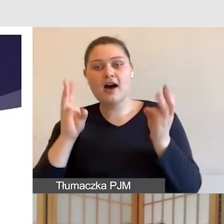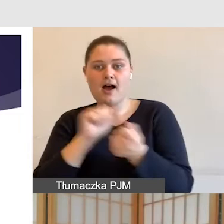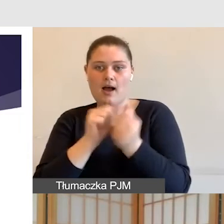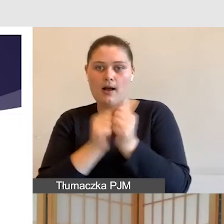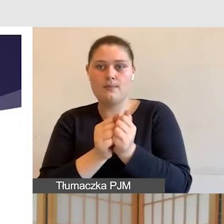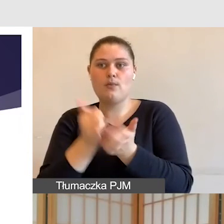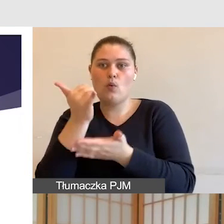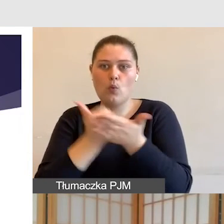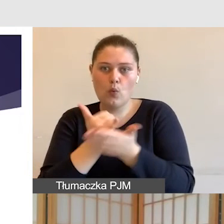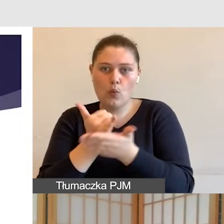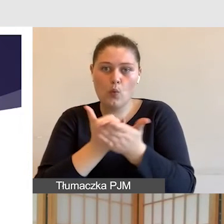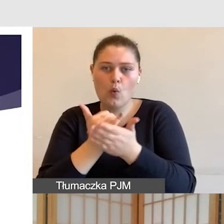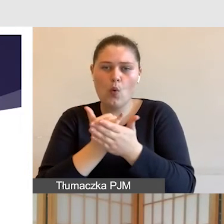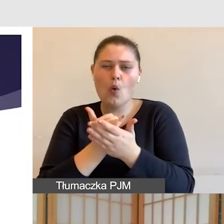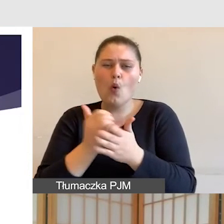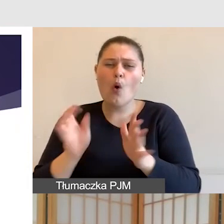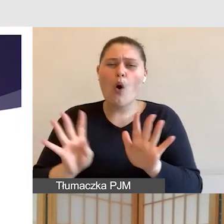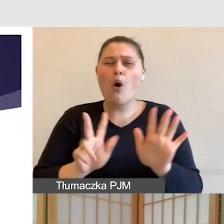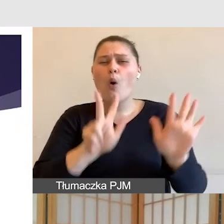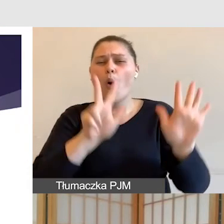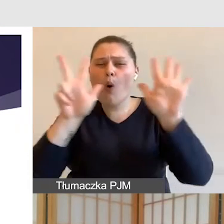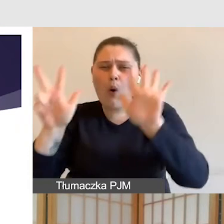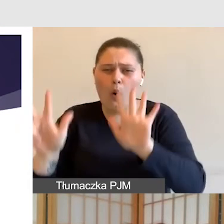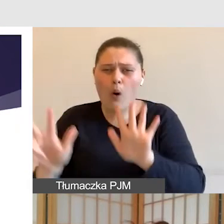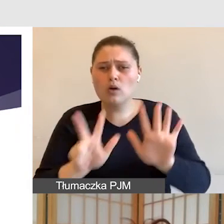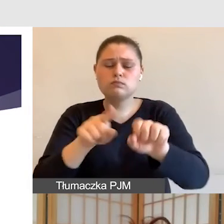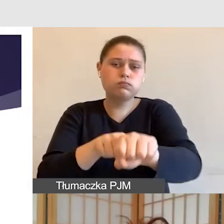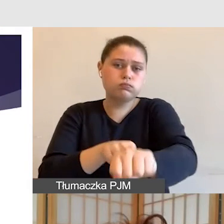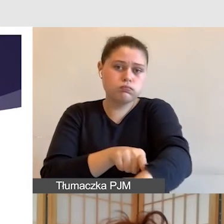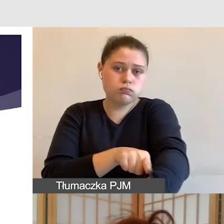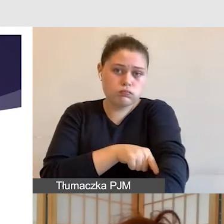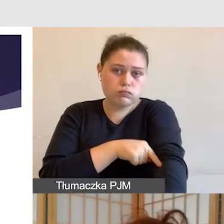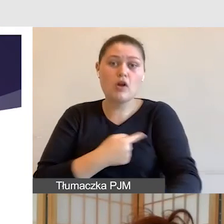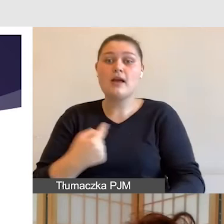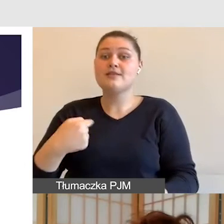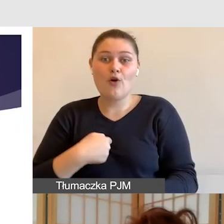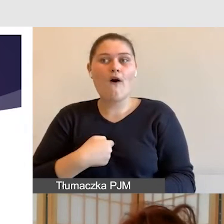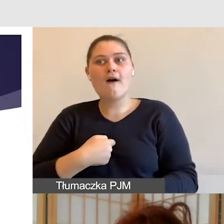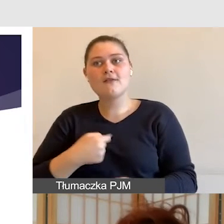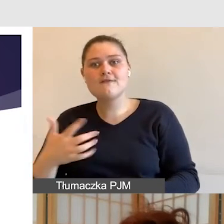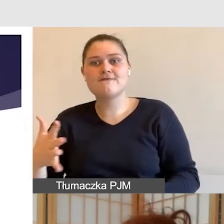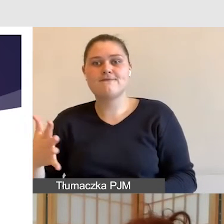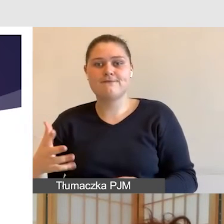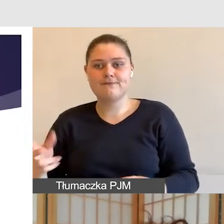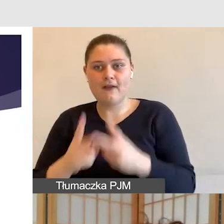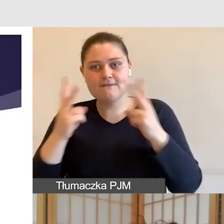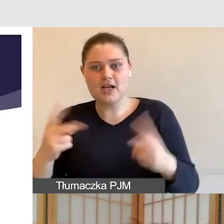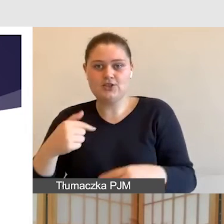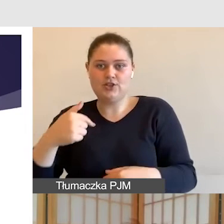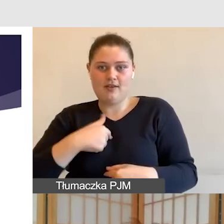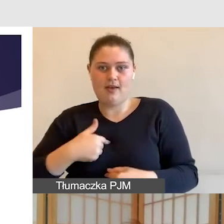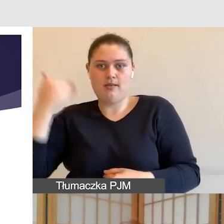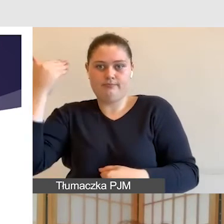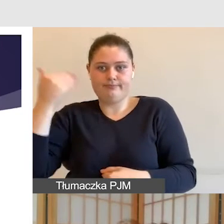wyczerpujące, szczególnie dla naszego układu, tu gdzie myślimy o strunach głosowych, prawda, i zaczynamy mieć problemy.